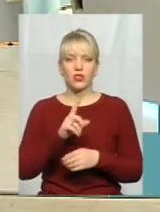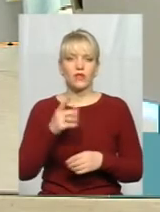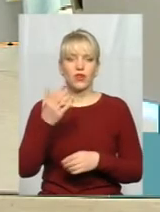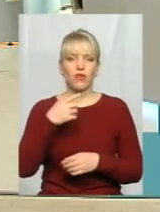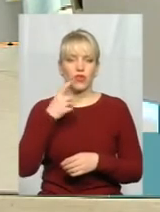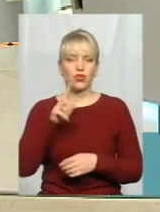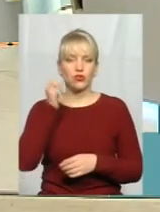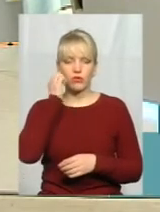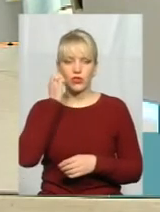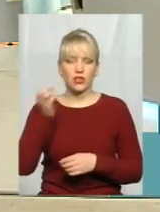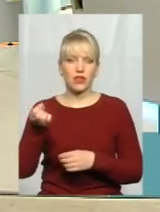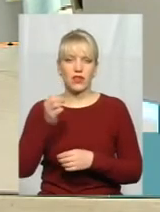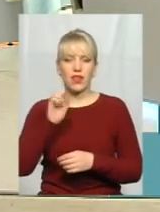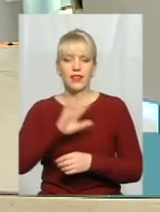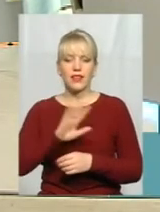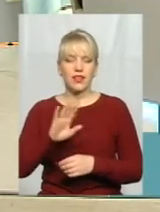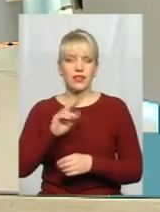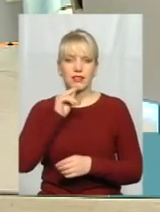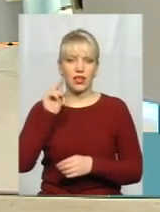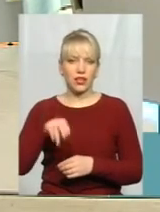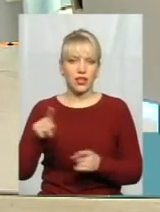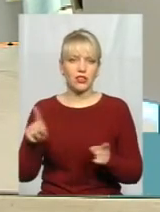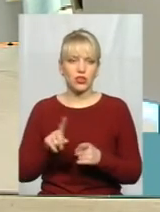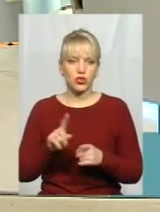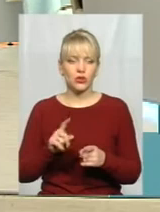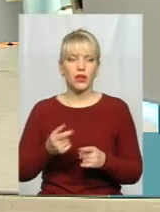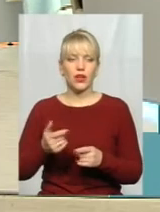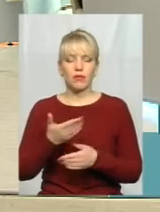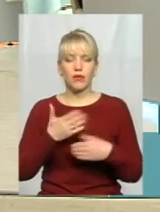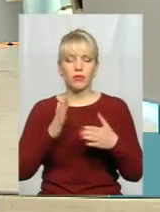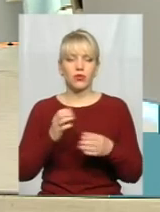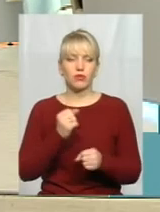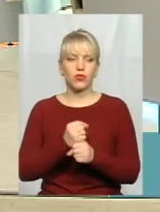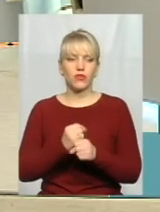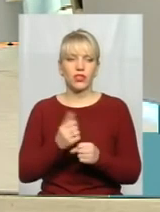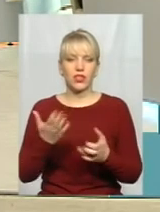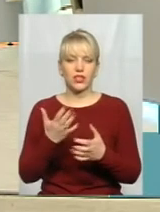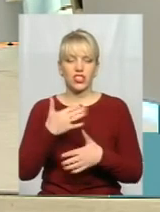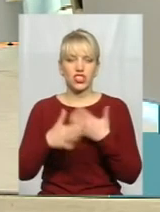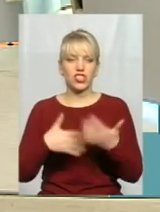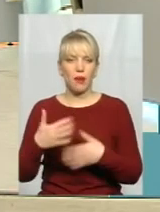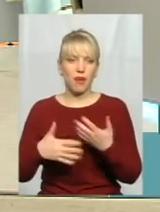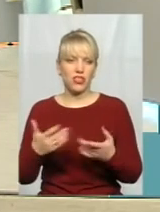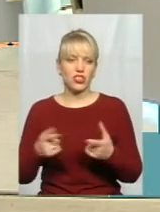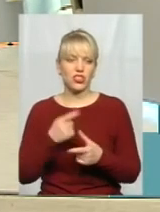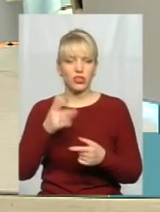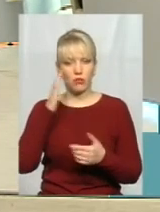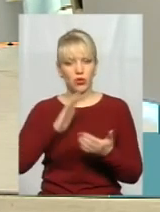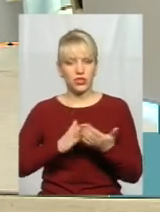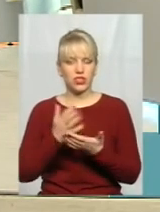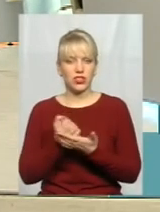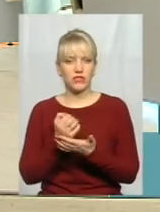Московія не закидала? Чи ми будемо творити якийсь, як кажуть, шабаж, чи якісь політичні дивіденди на тому